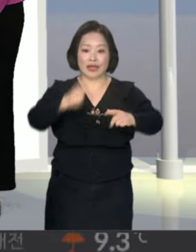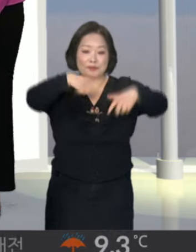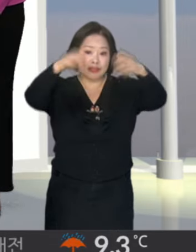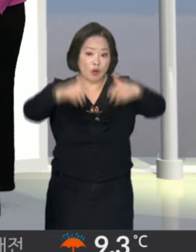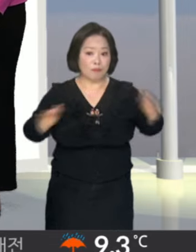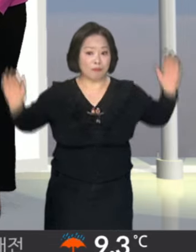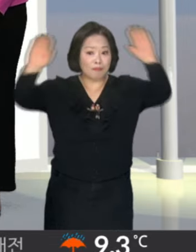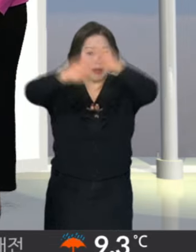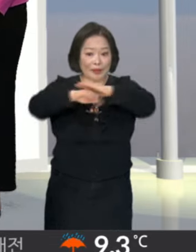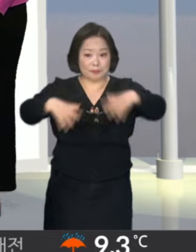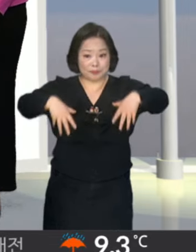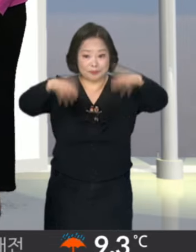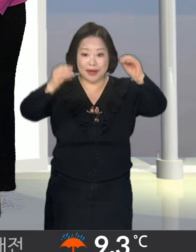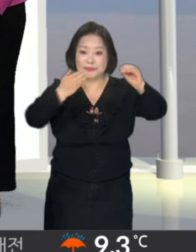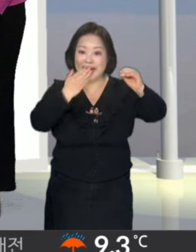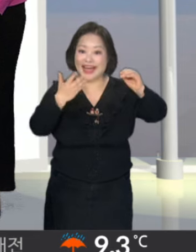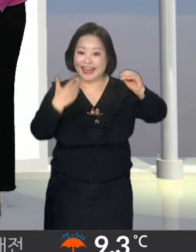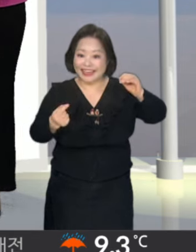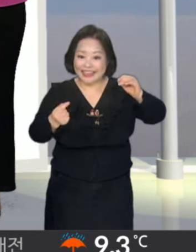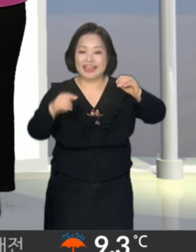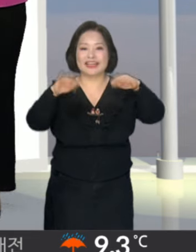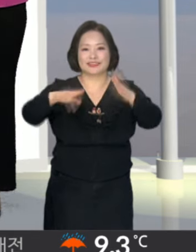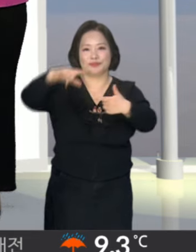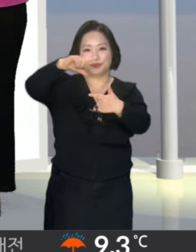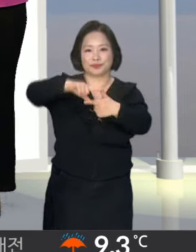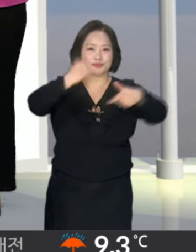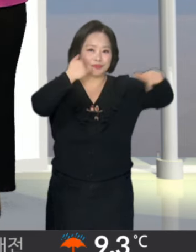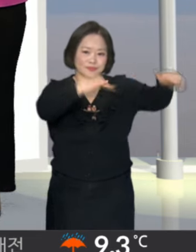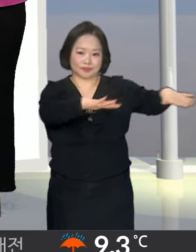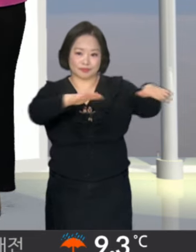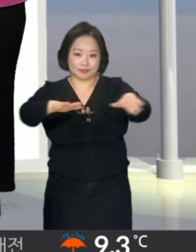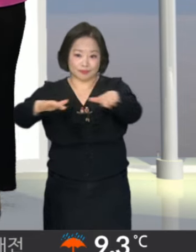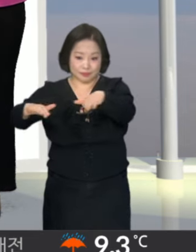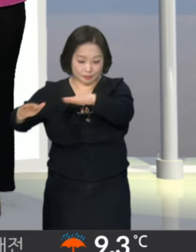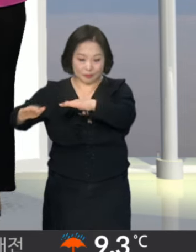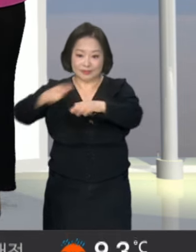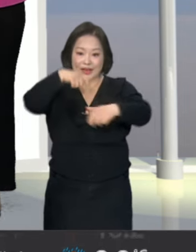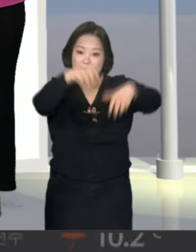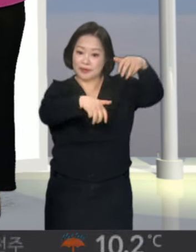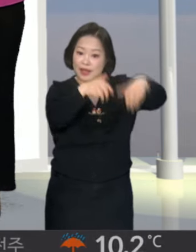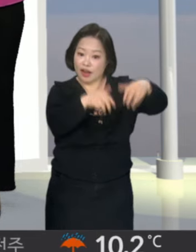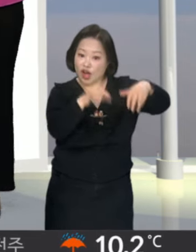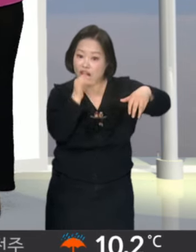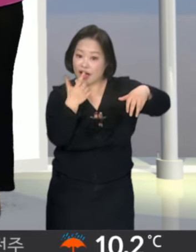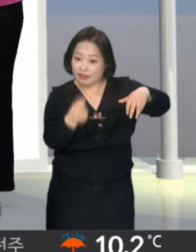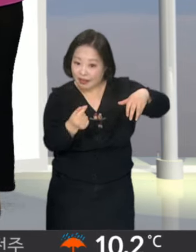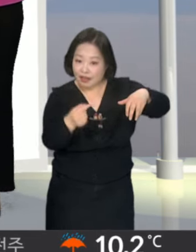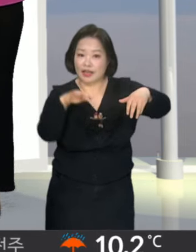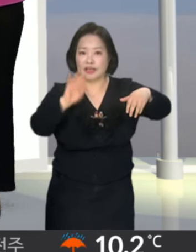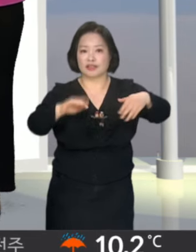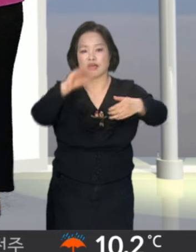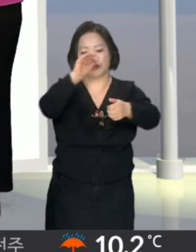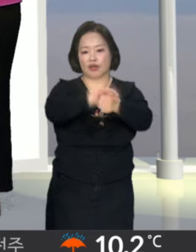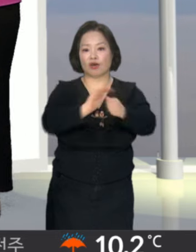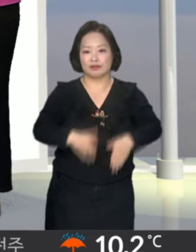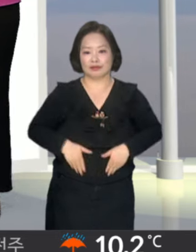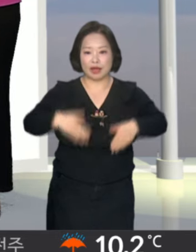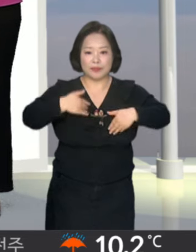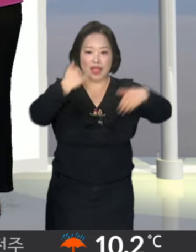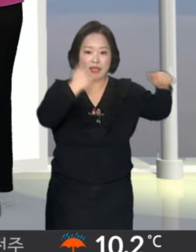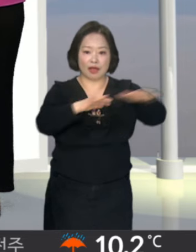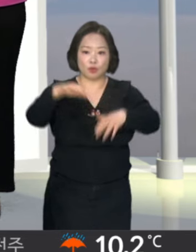비도 저녁이면 대부분 그치겠고요. 영남 해안 지역만 늦은 밤까지 내릴 텐데요. 특히 경남 해안을